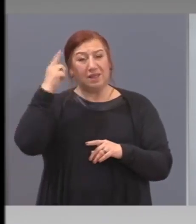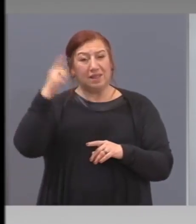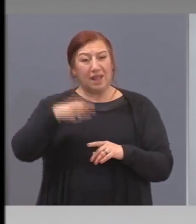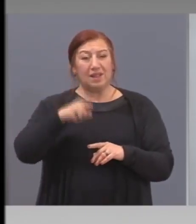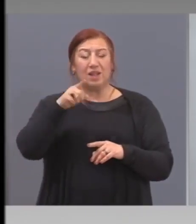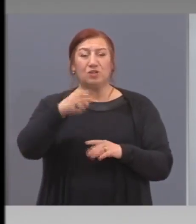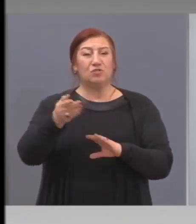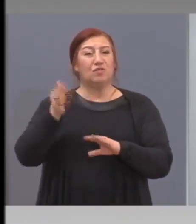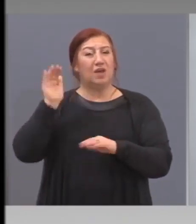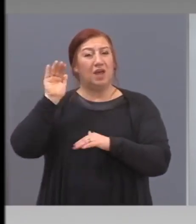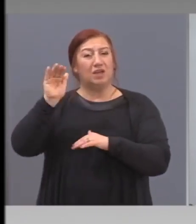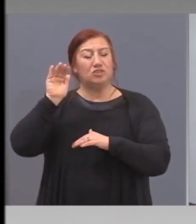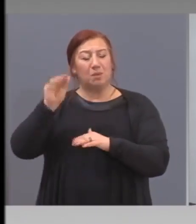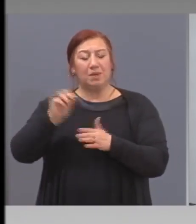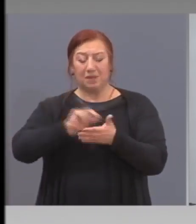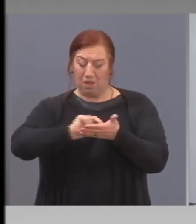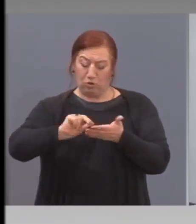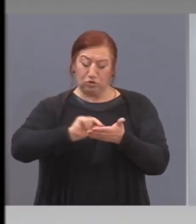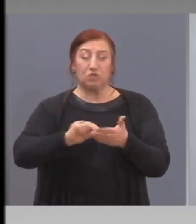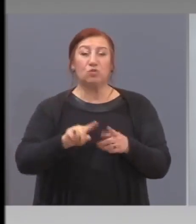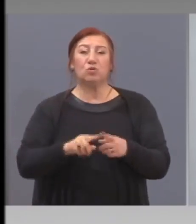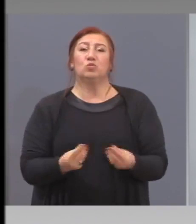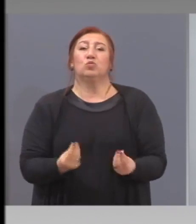добре свършена работа.